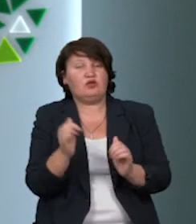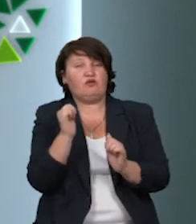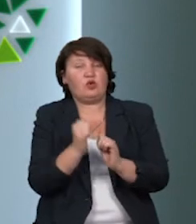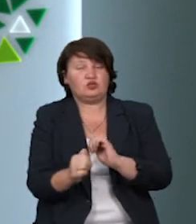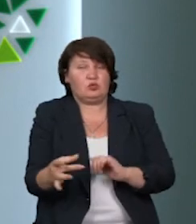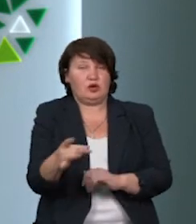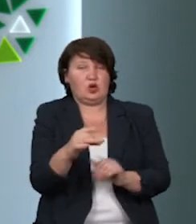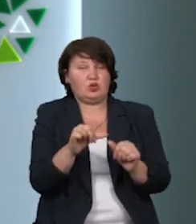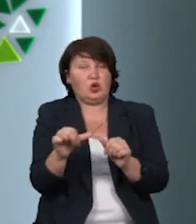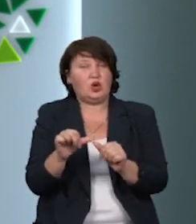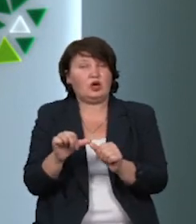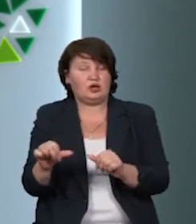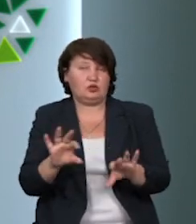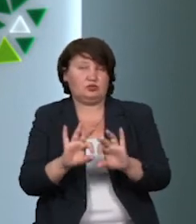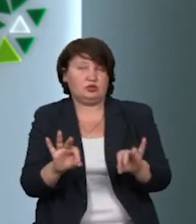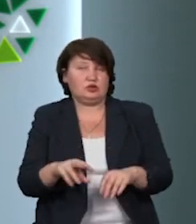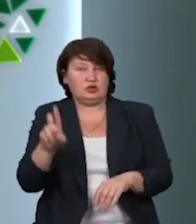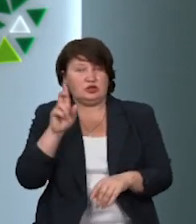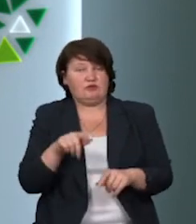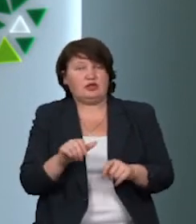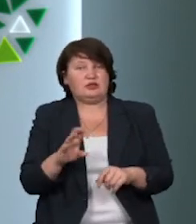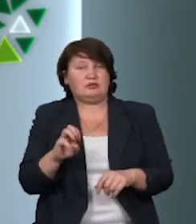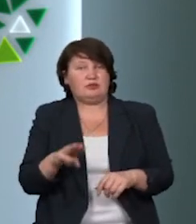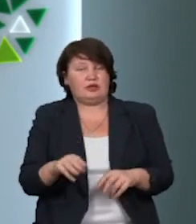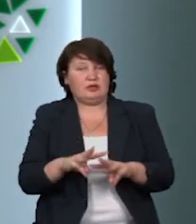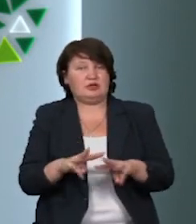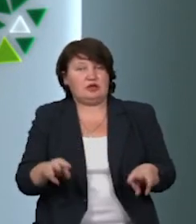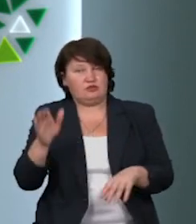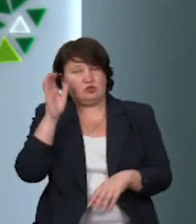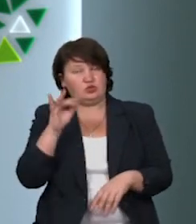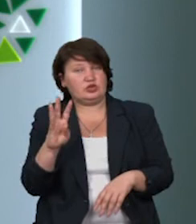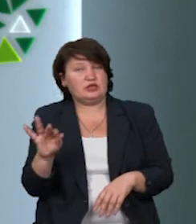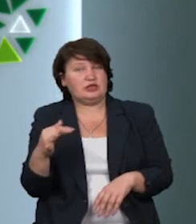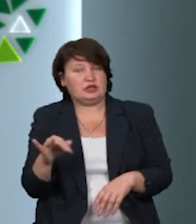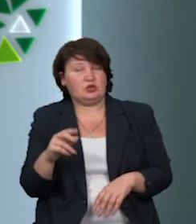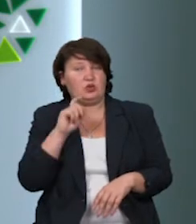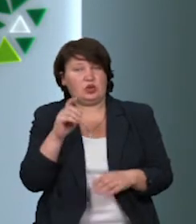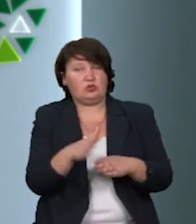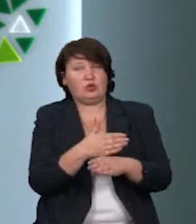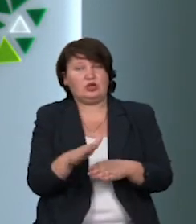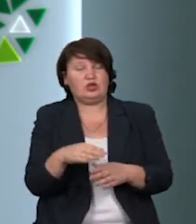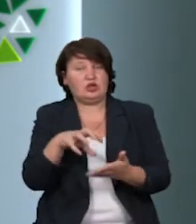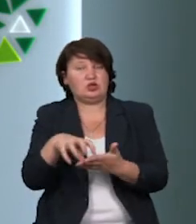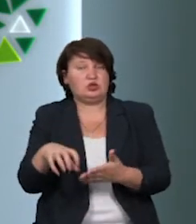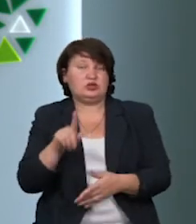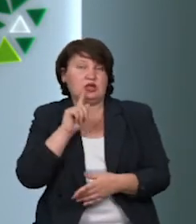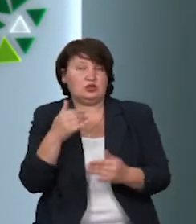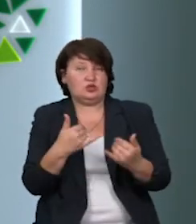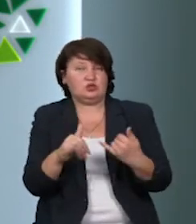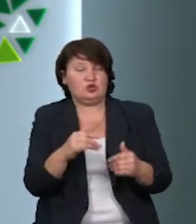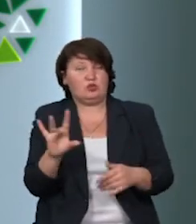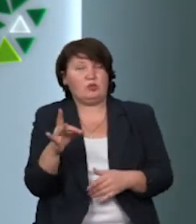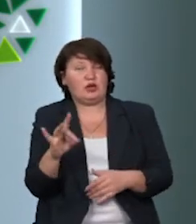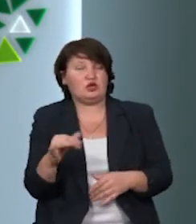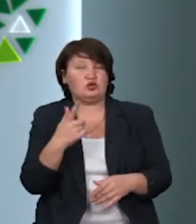гривень окремо, розповідає Державний експерт Міністерства освіти Володимир Бужинський. Україну поділять на зони – зелену, жовту, помаранчеву та